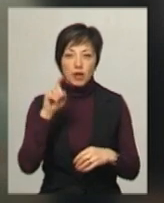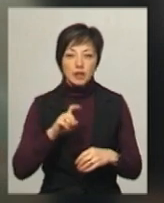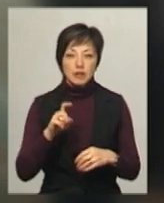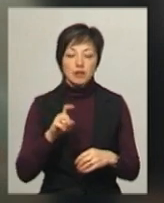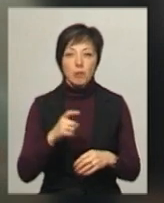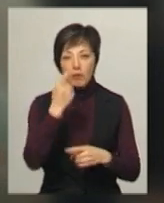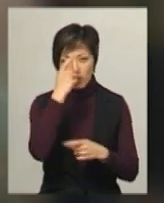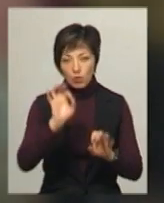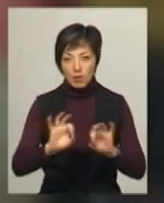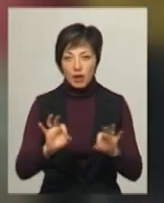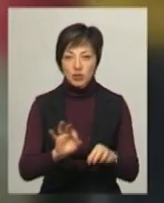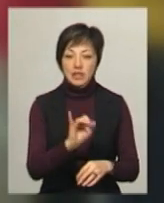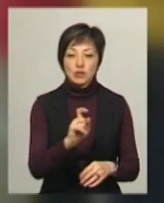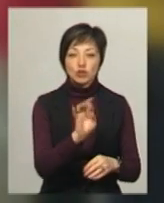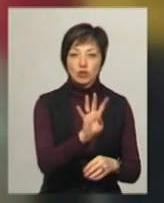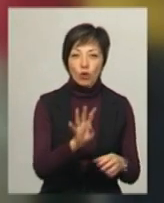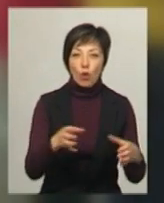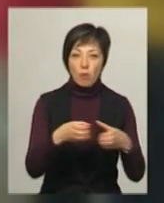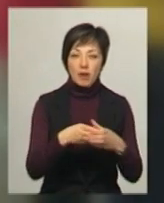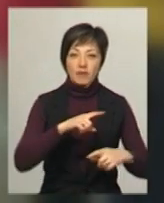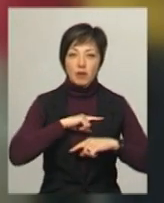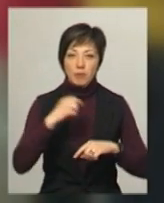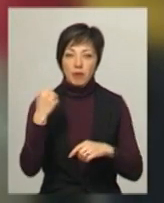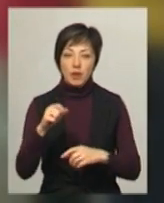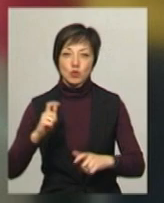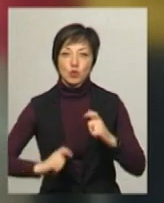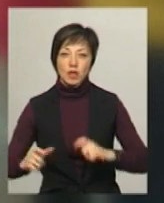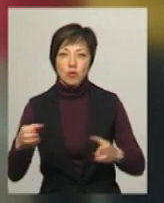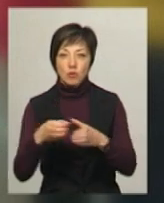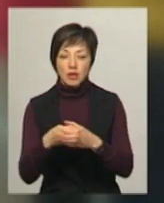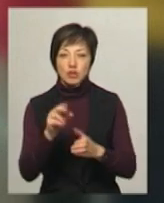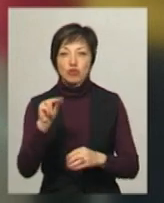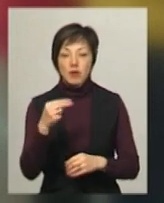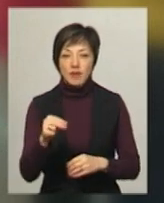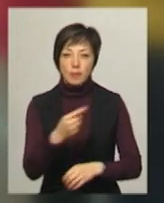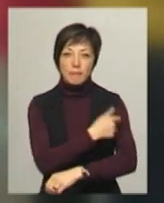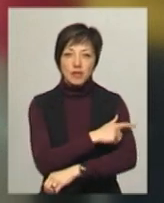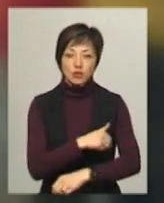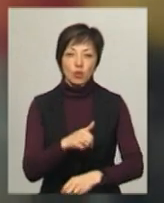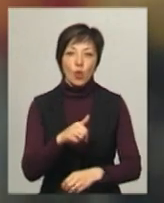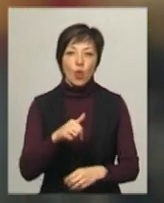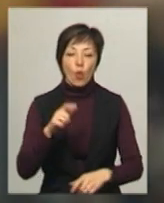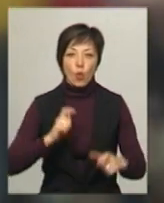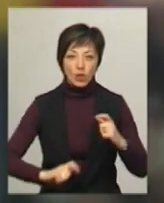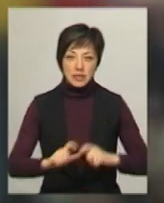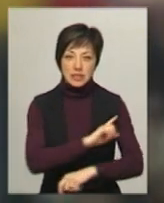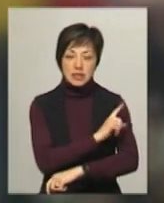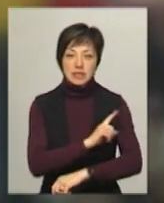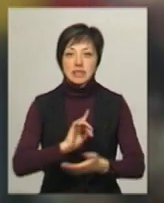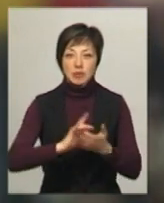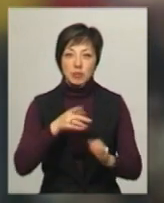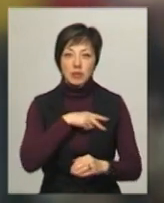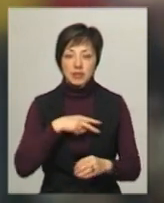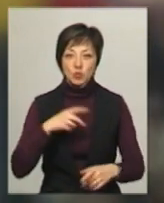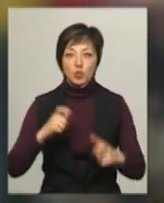Сергій Сніцар повідомляє, із чотирьох команд фіналісток перемогла студентська команда Чемеровецького медичного коледжу. Срібними призерами стали